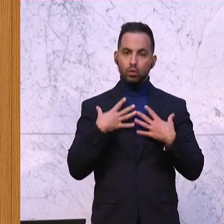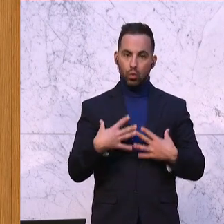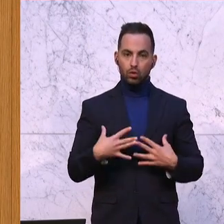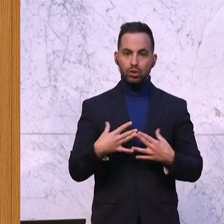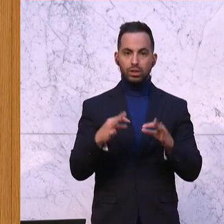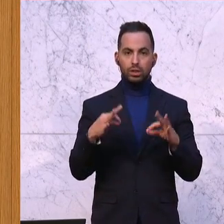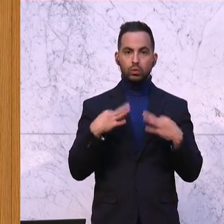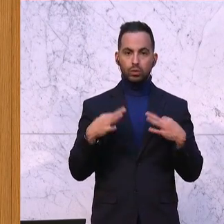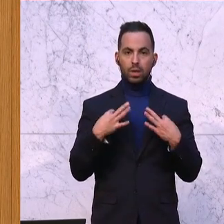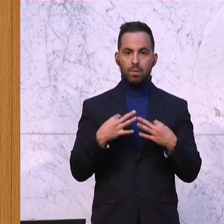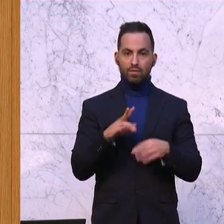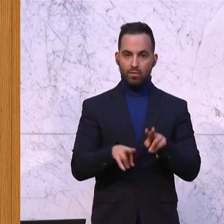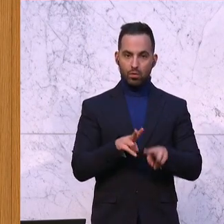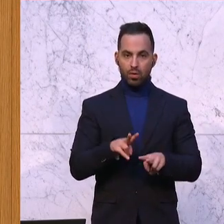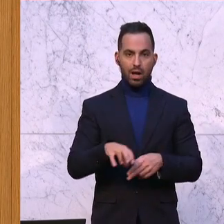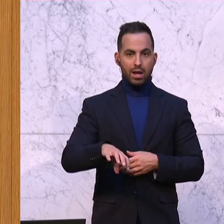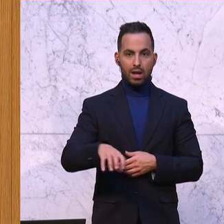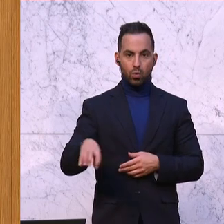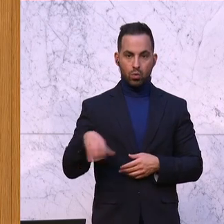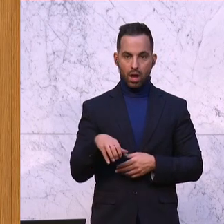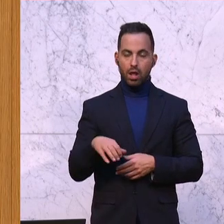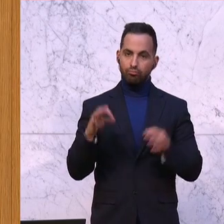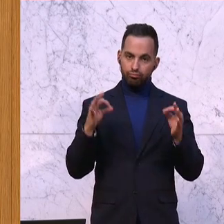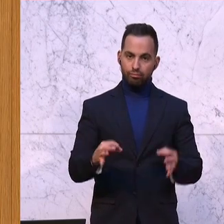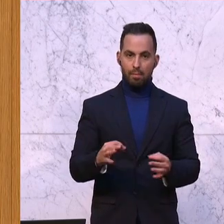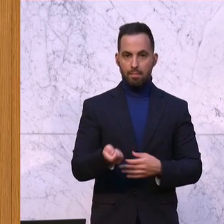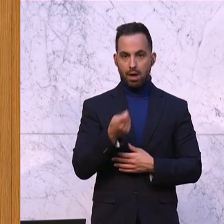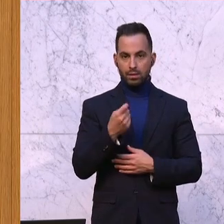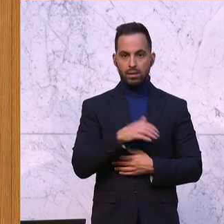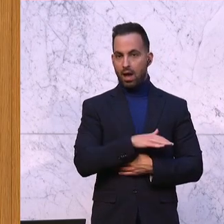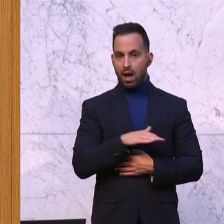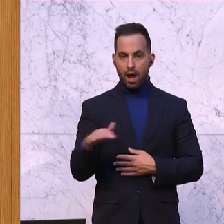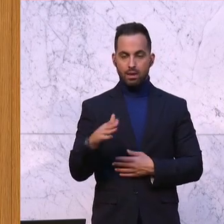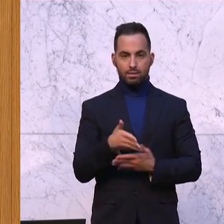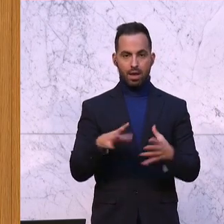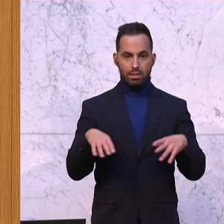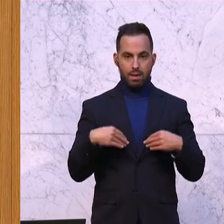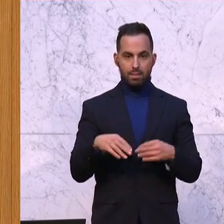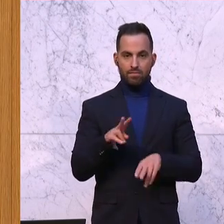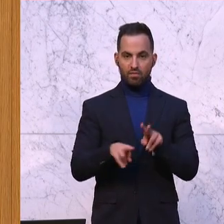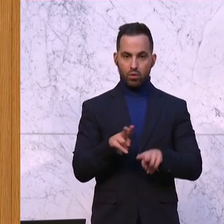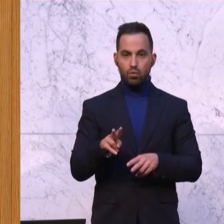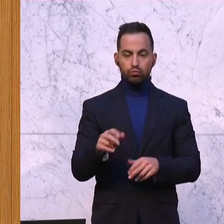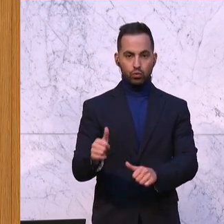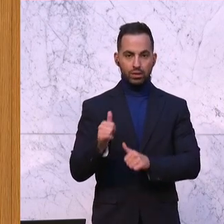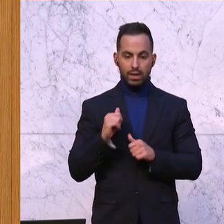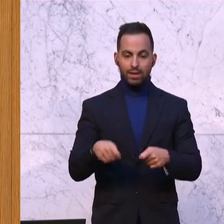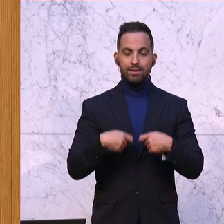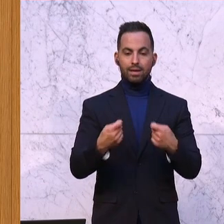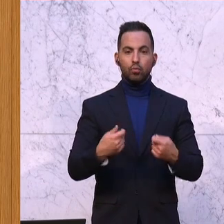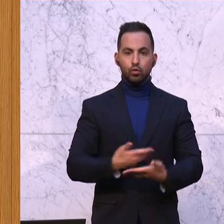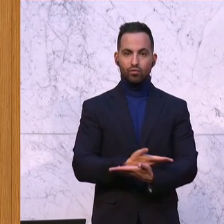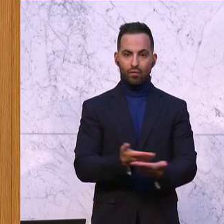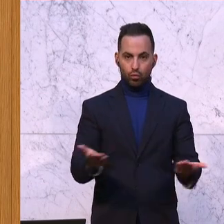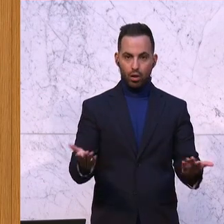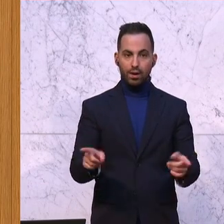durch eine regionale, hochwertige Mahlzeit für alle Verpflegungsteilnehmerinnen und Teilnehmer des Bundesheers zur Verfügung zu stellen